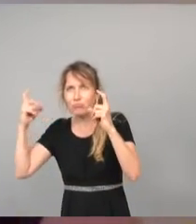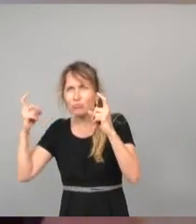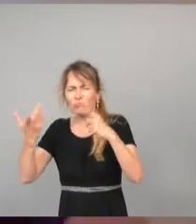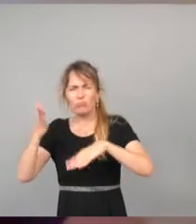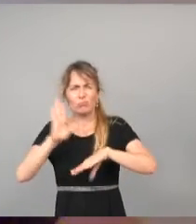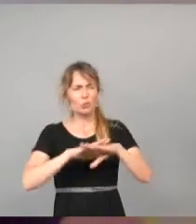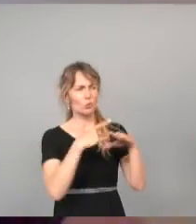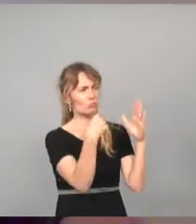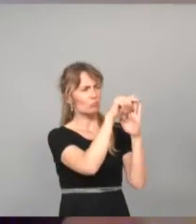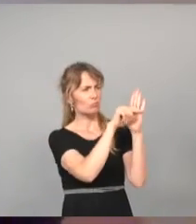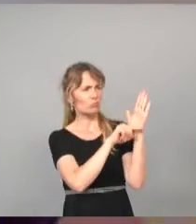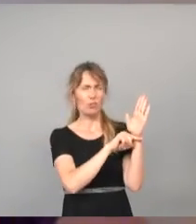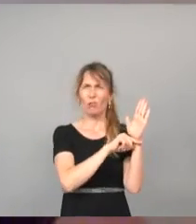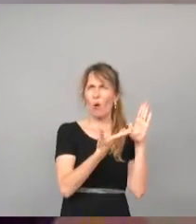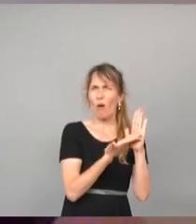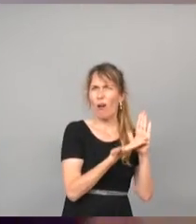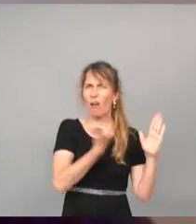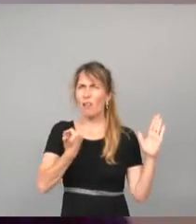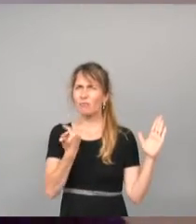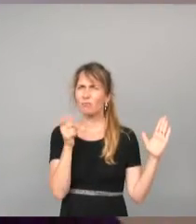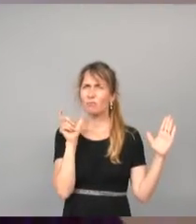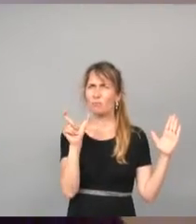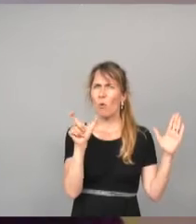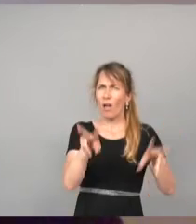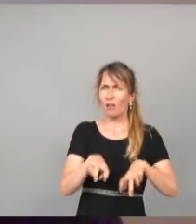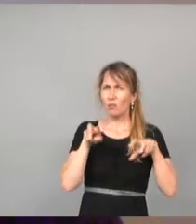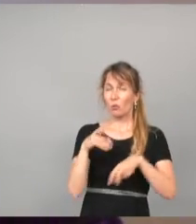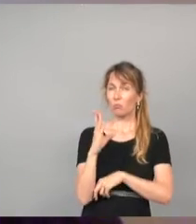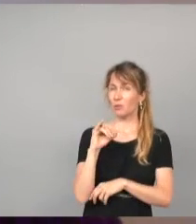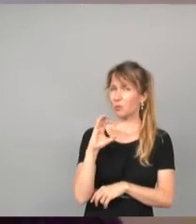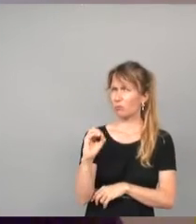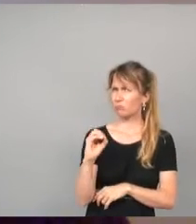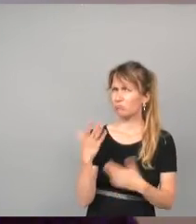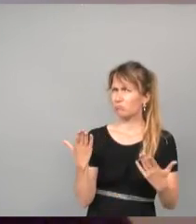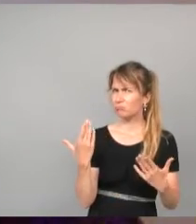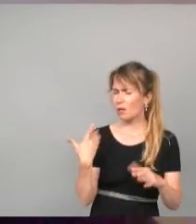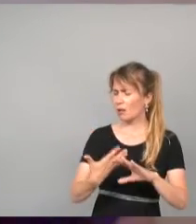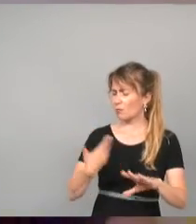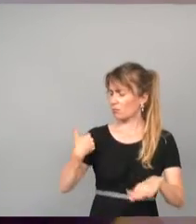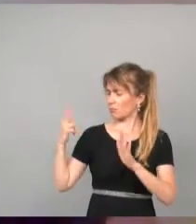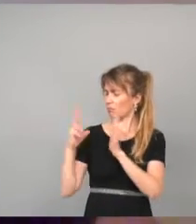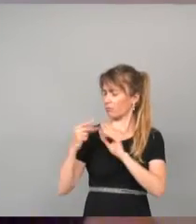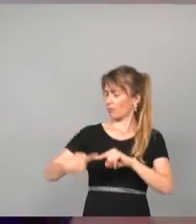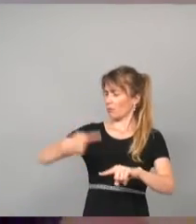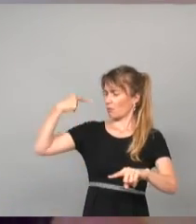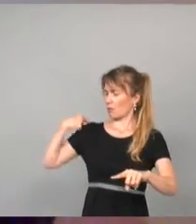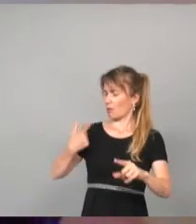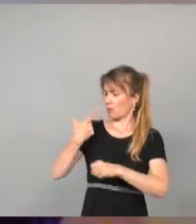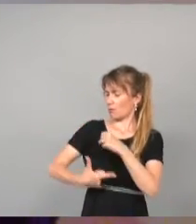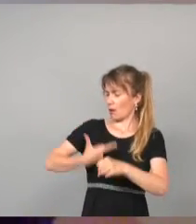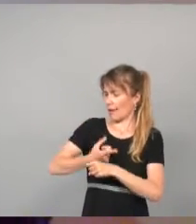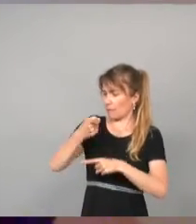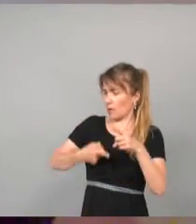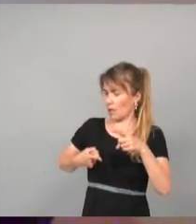règlement la notion même d'agriculture biologique. Deux ans et demi après son adoption, dont plus d'une année de crise